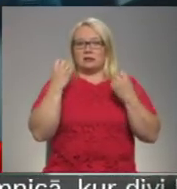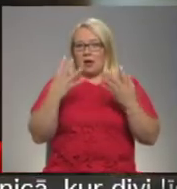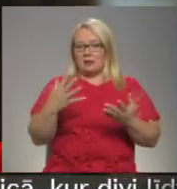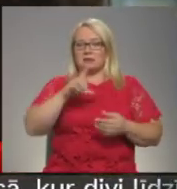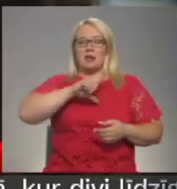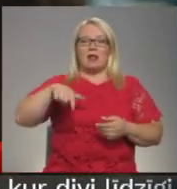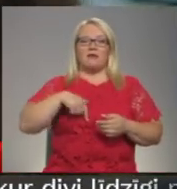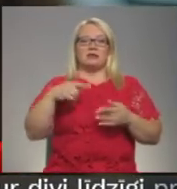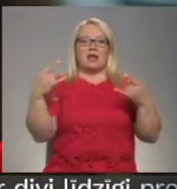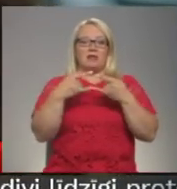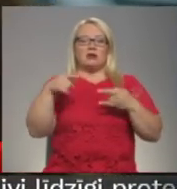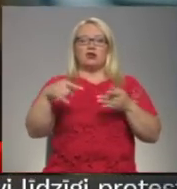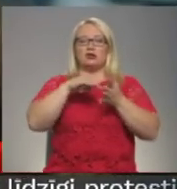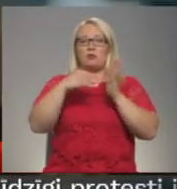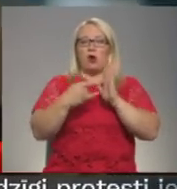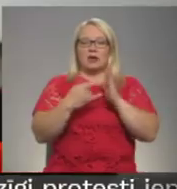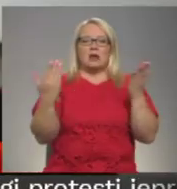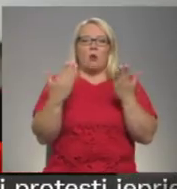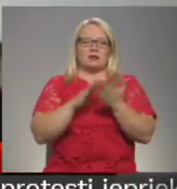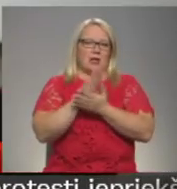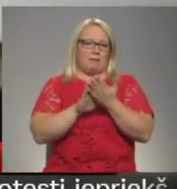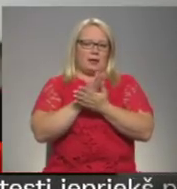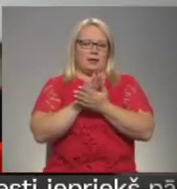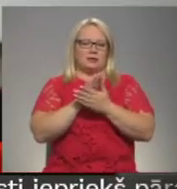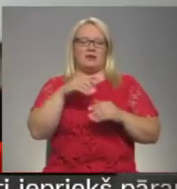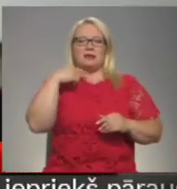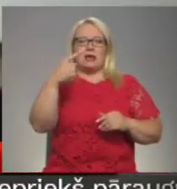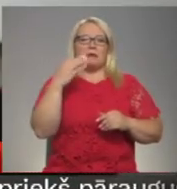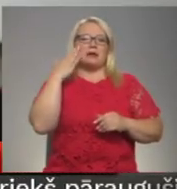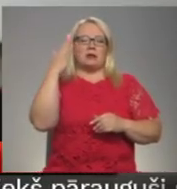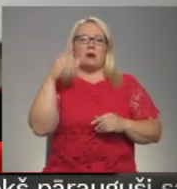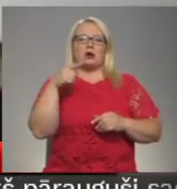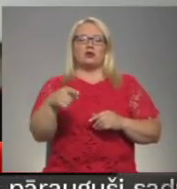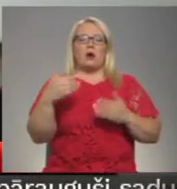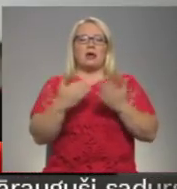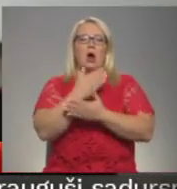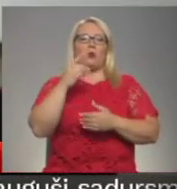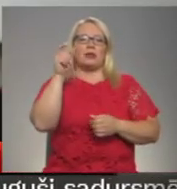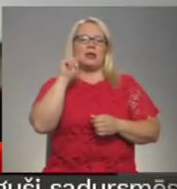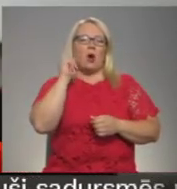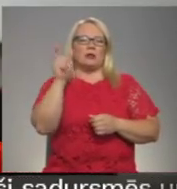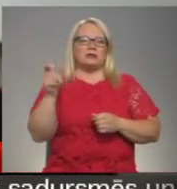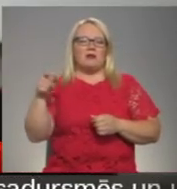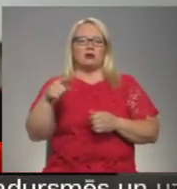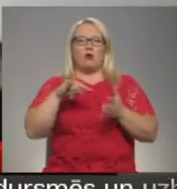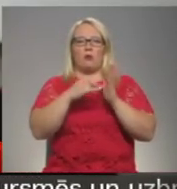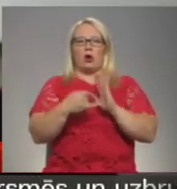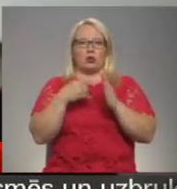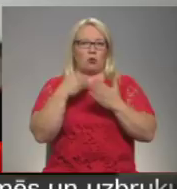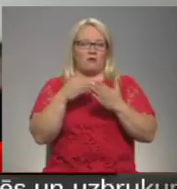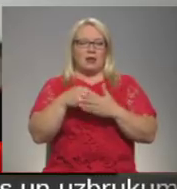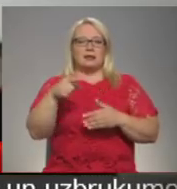Latvijas televīzijās šis projekts ir kas nebīs. Mēs ļoti ceram, ka jauni cilvēki šo projektu novērtēs. Tas tiešām ir pirmais un